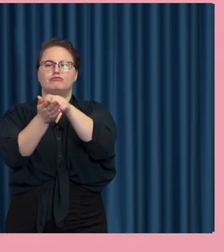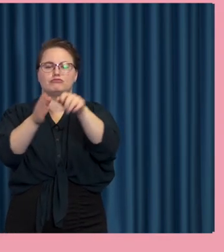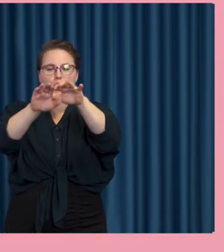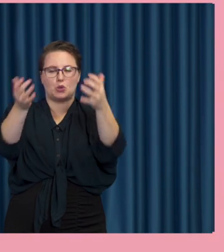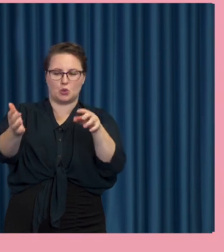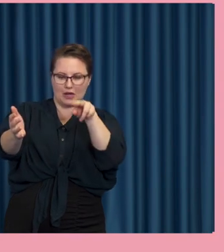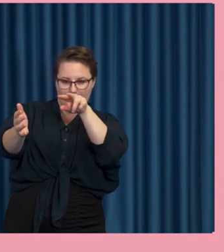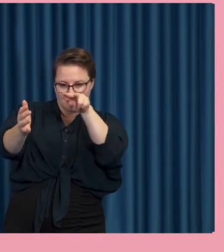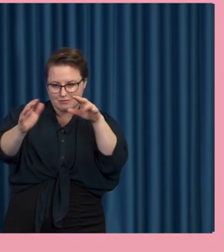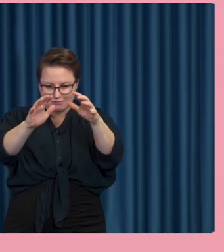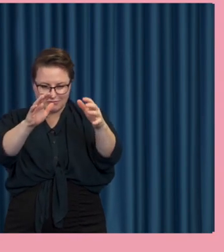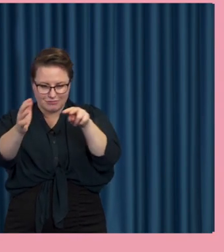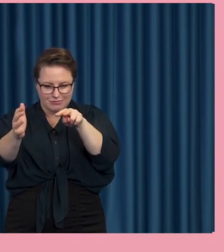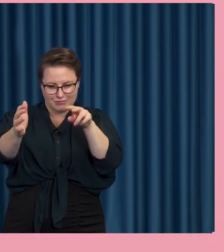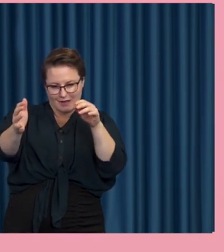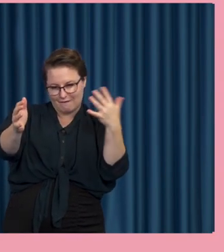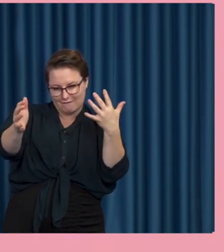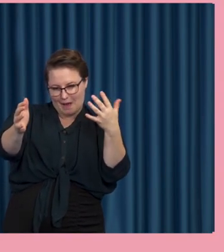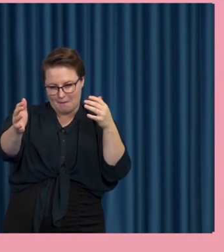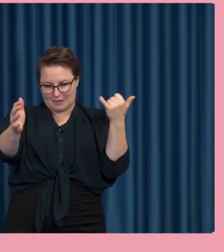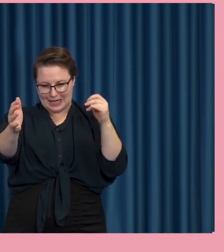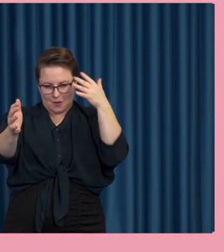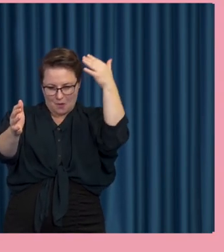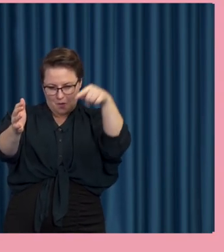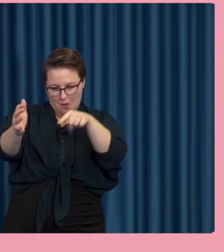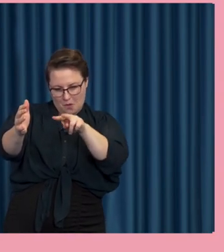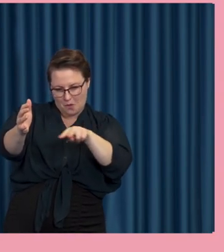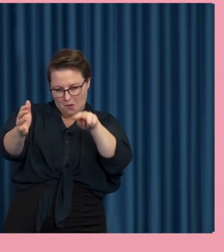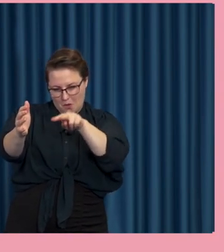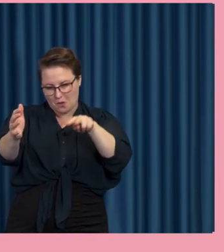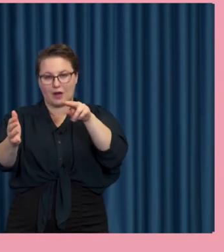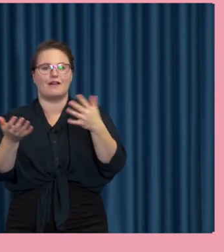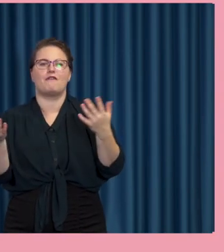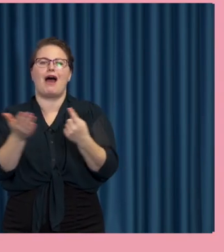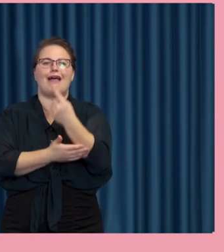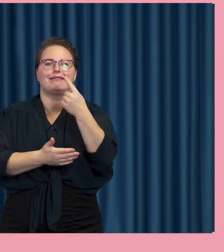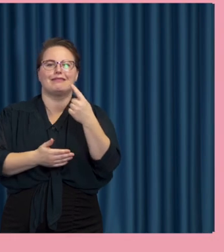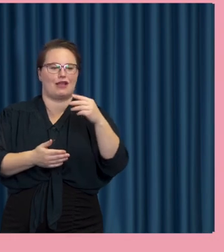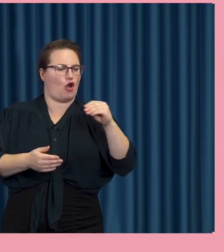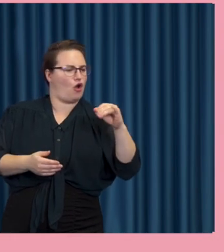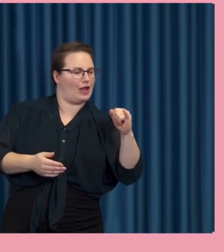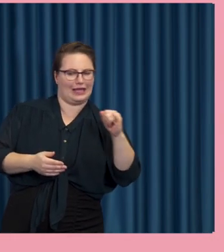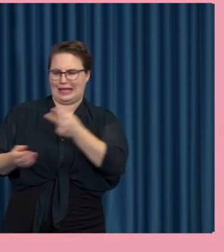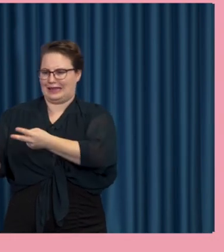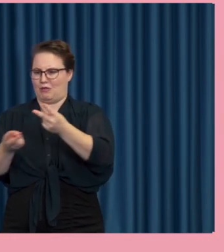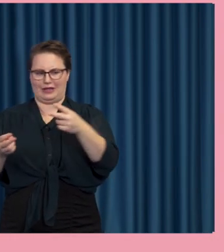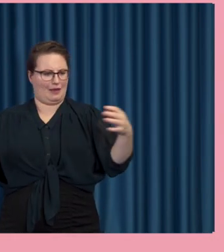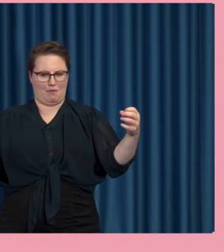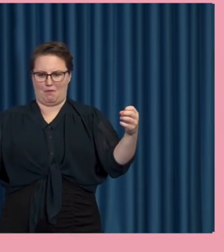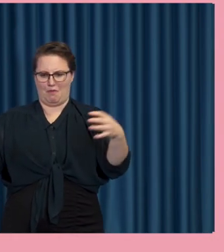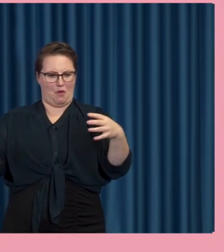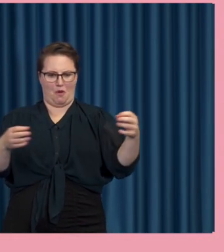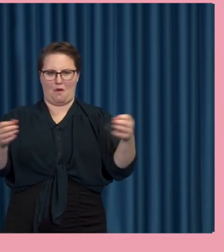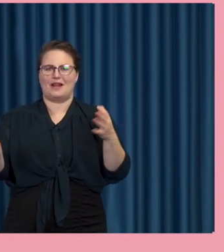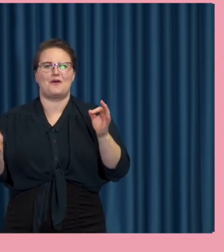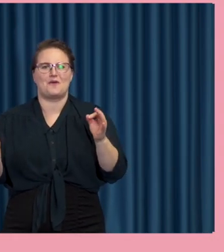din kristallkula. Vad tror du att det här kommer att ta oss? Ge det fem, tio år liksom. Vad tror du AI har gjort med demokratin? Eller demokratin har gjort med AI? Jag vet inte åt vilket håll